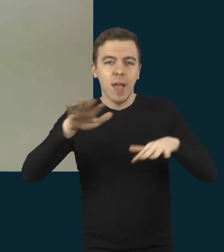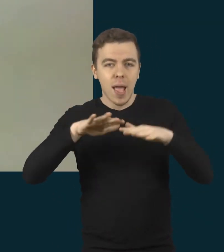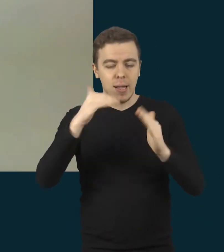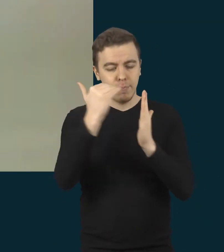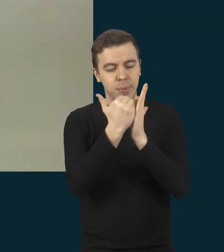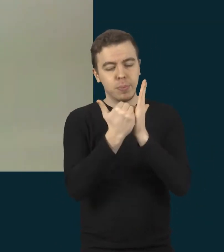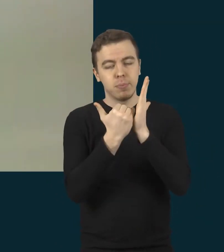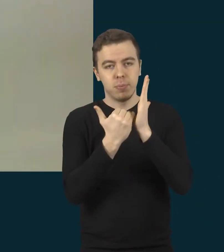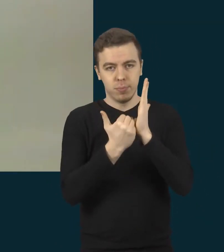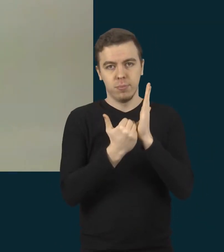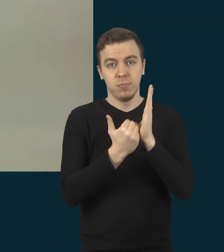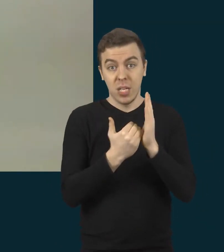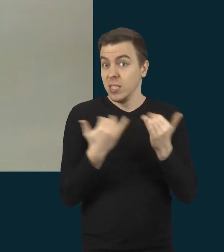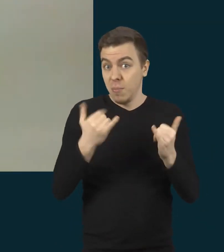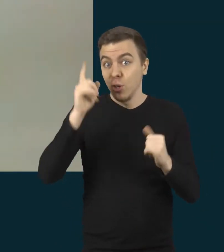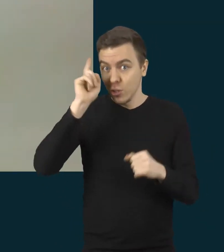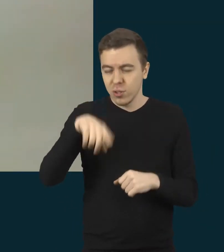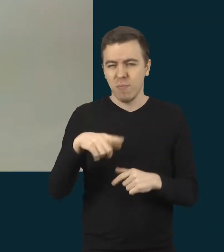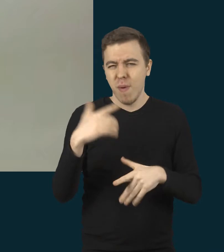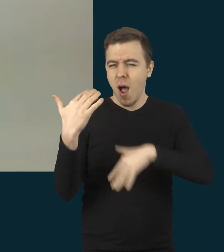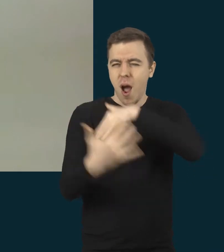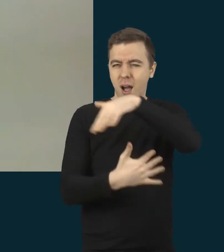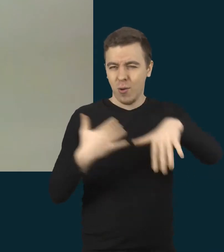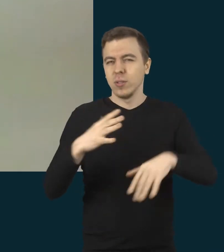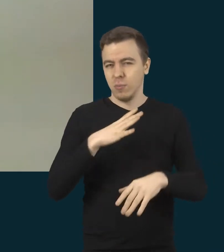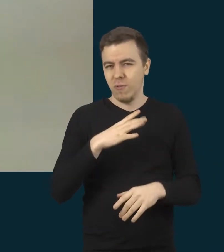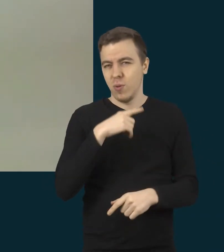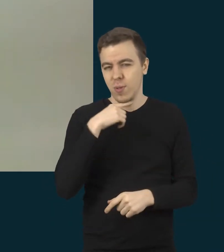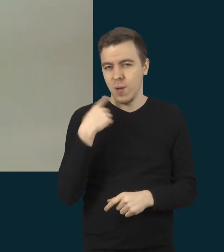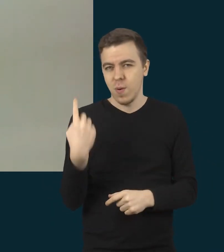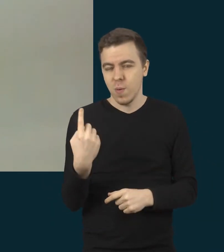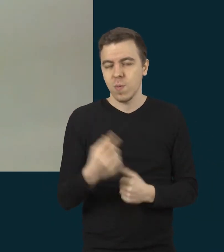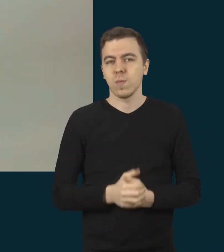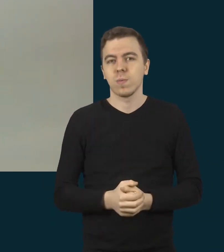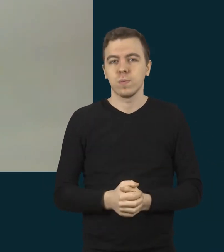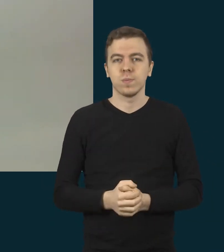tokio hauso ar sumaišties buvo nemažai.